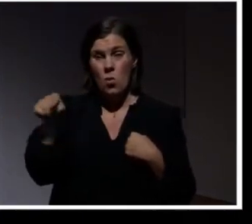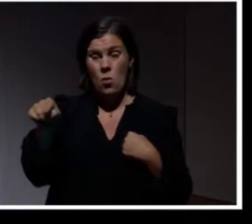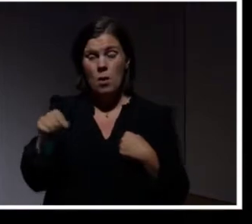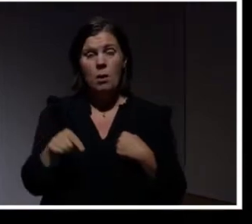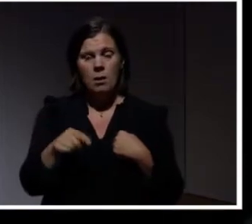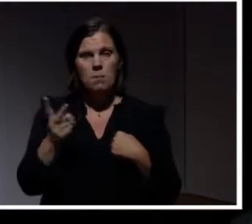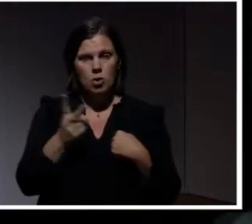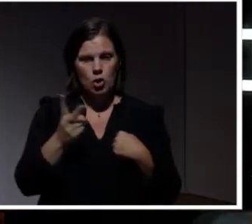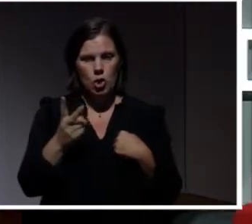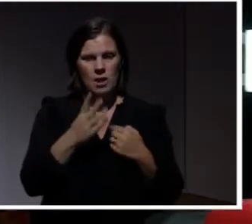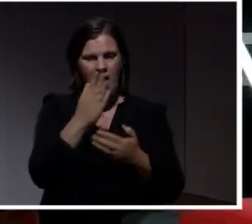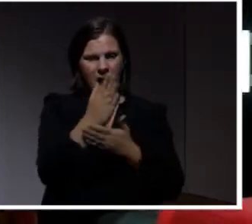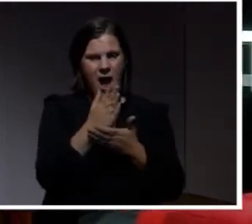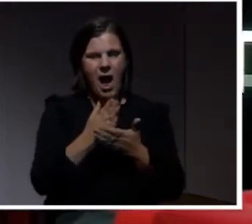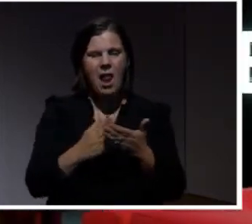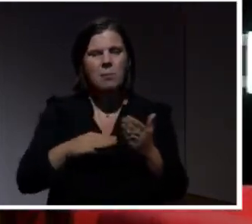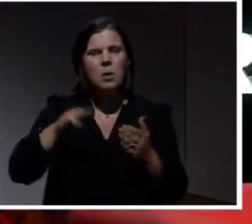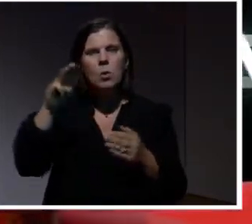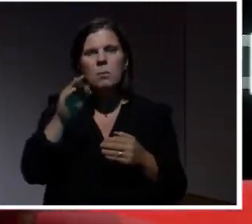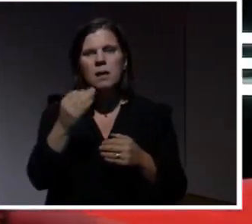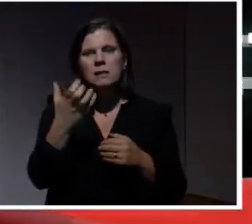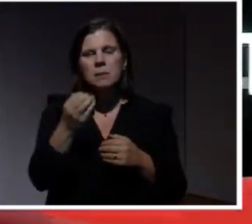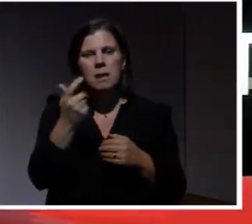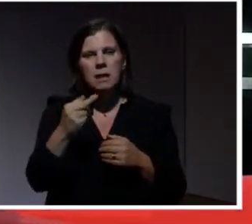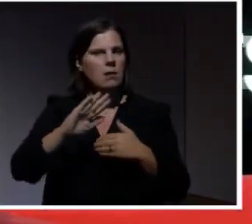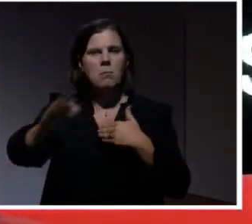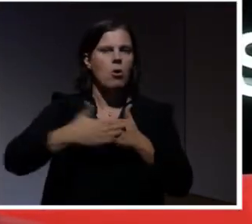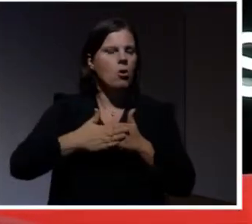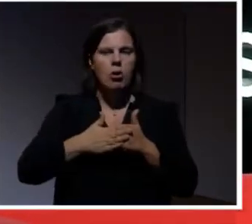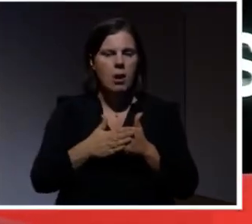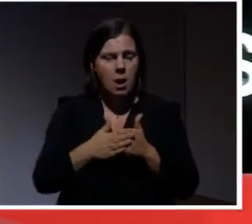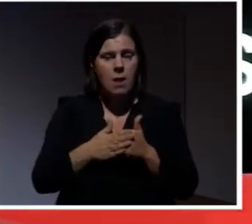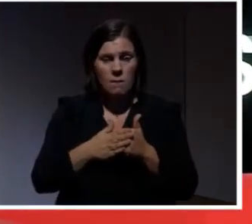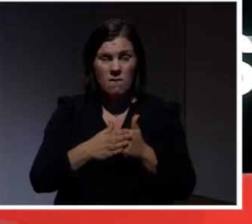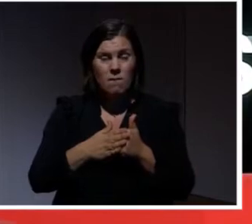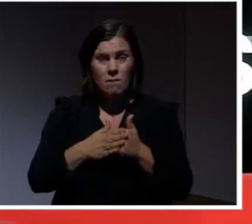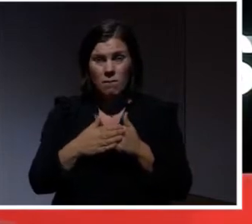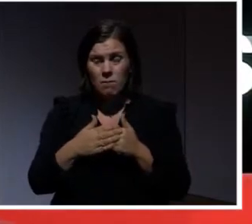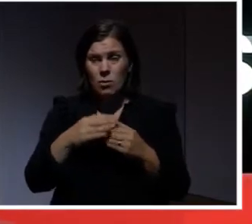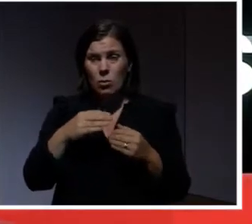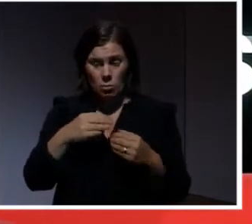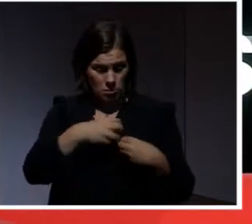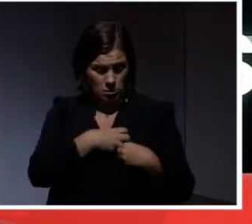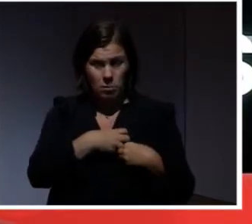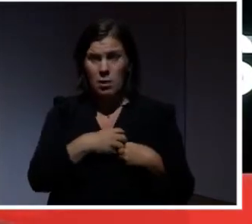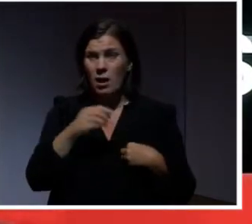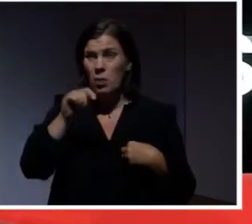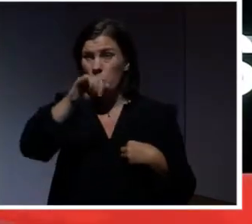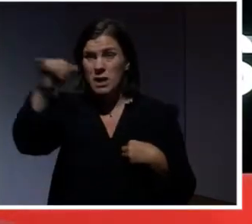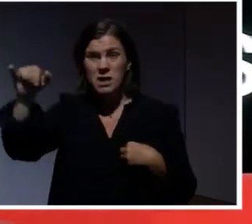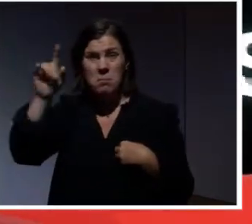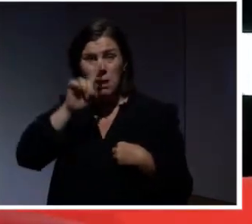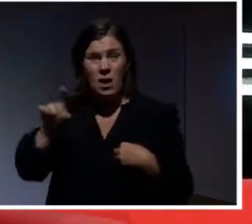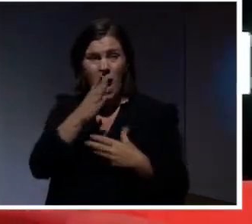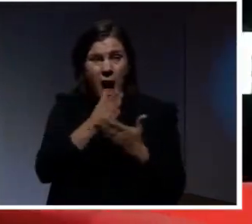Man återkallade en halv miljon pacemakers. Ni kan ju fatta. De sitter ju i någon. Så återkallar dem innebär att